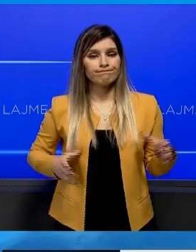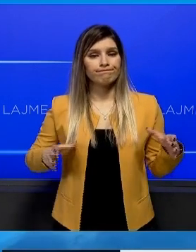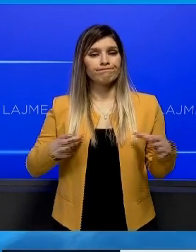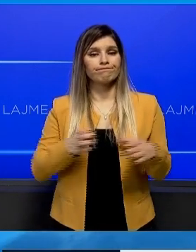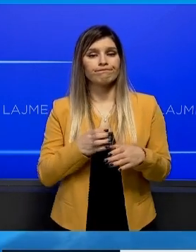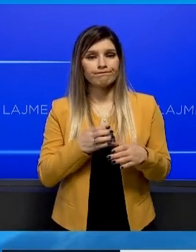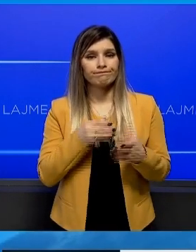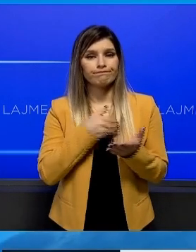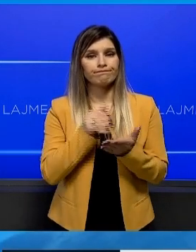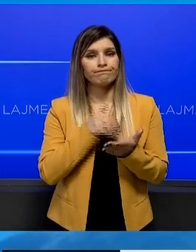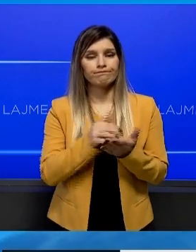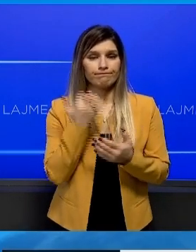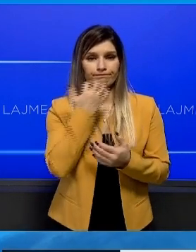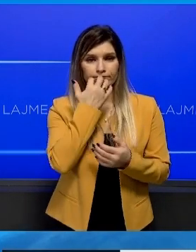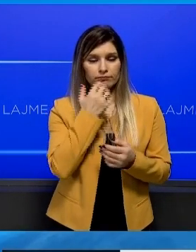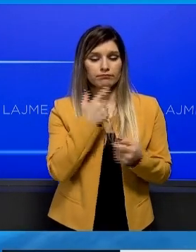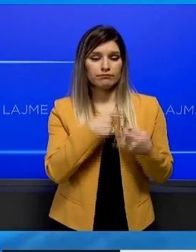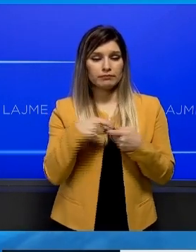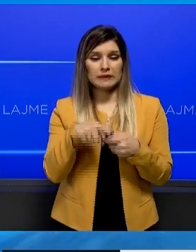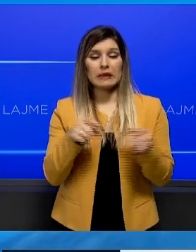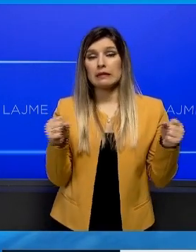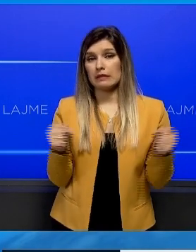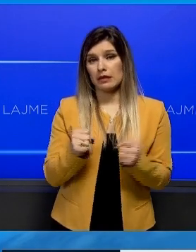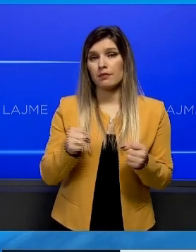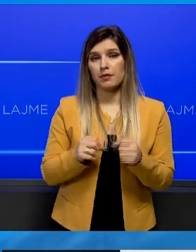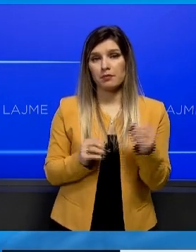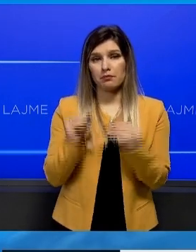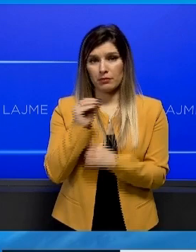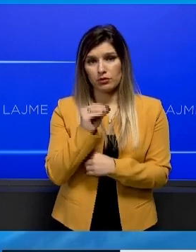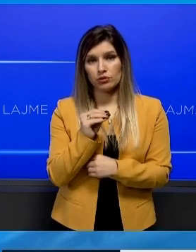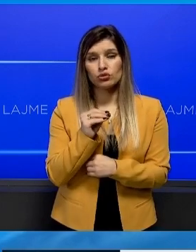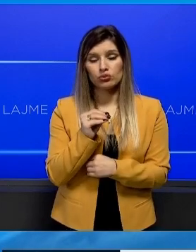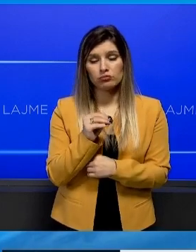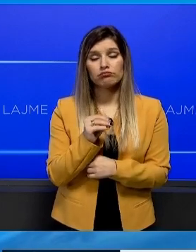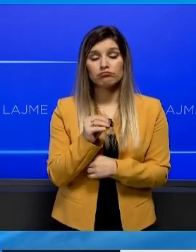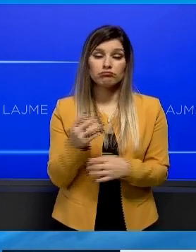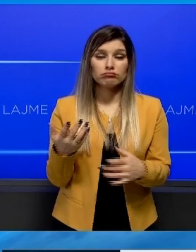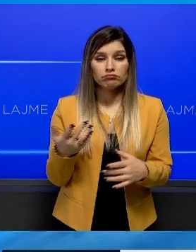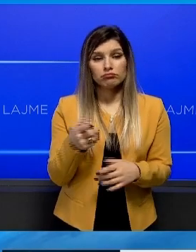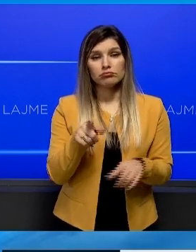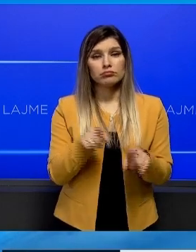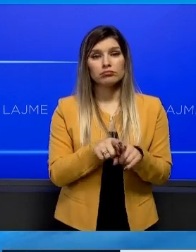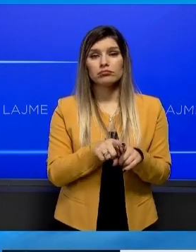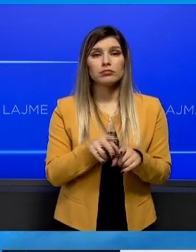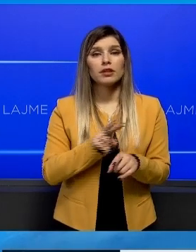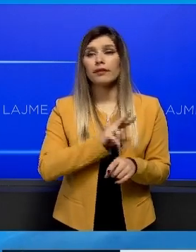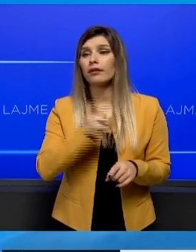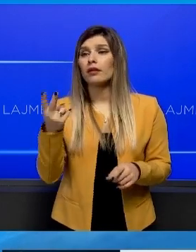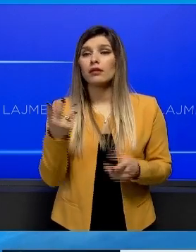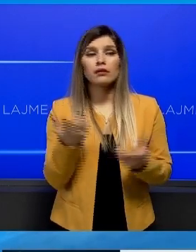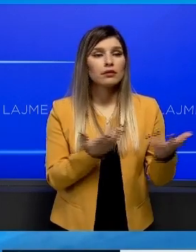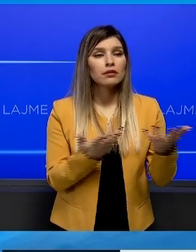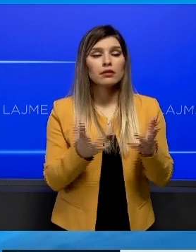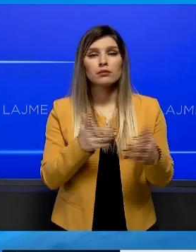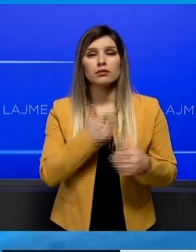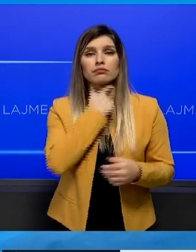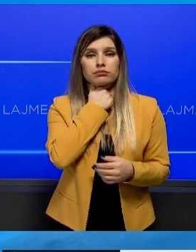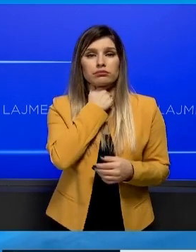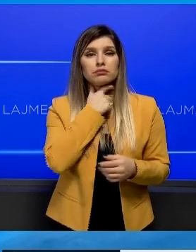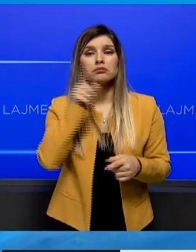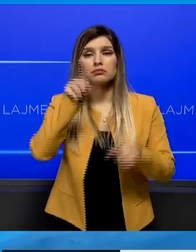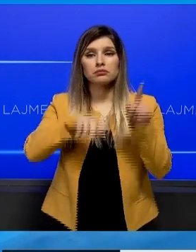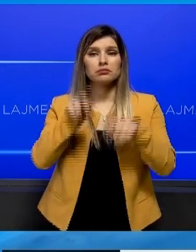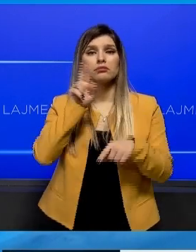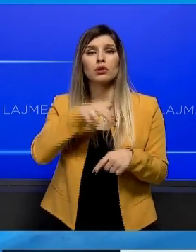posa që është në sezonin e dimnit, qëllët të drejten nuk kanë nësë mundësi zgjedje. Nuk shumë qëtëtarë që